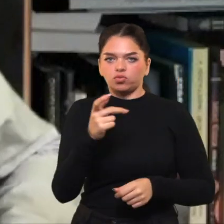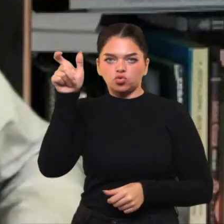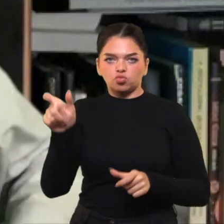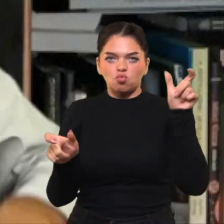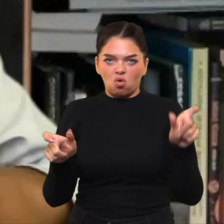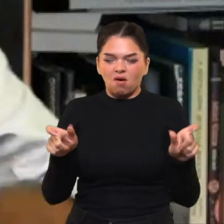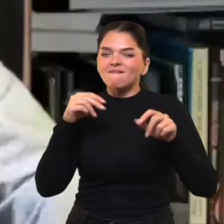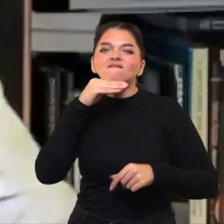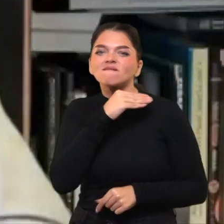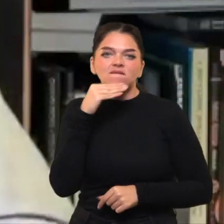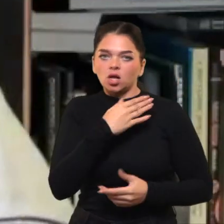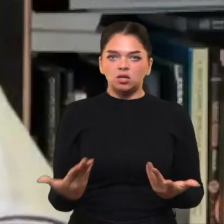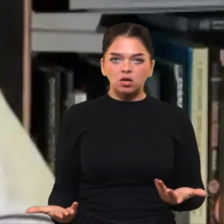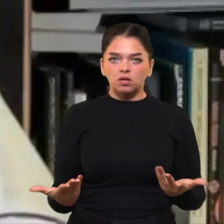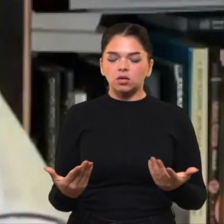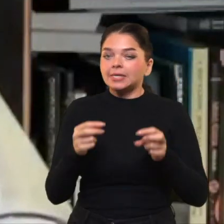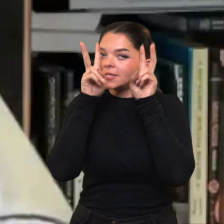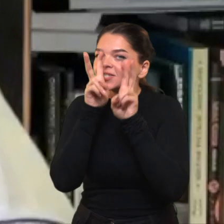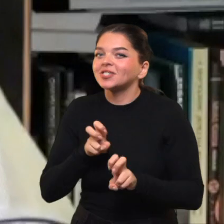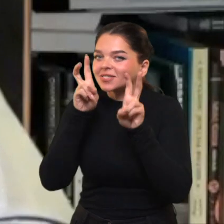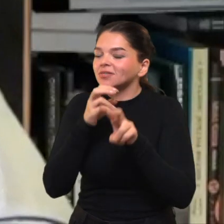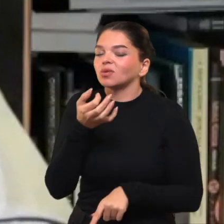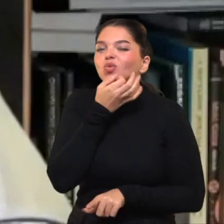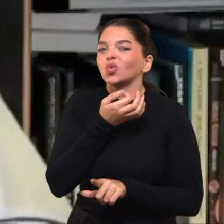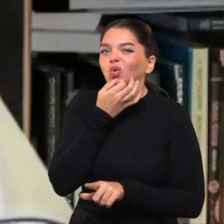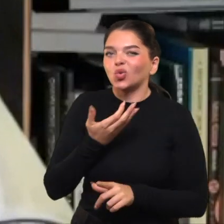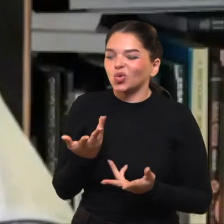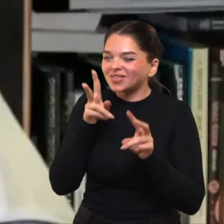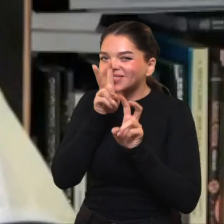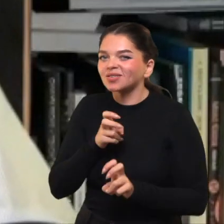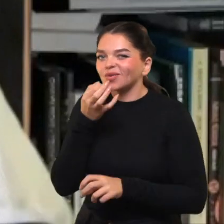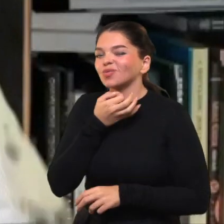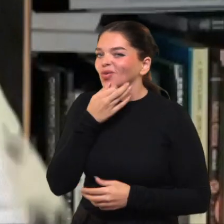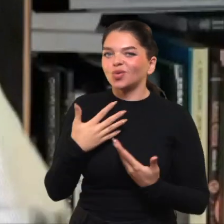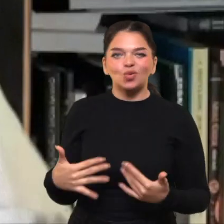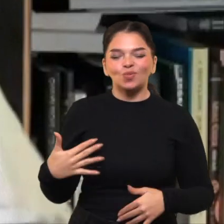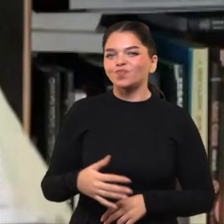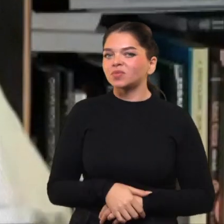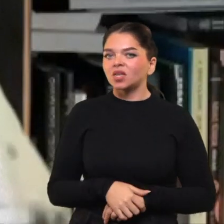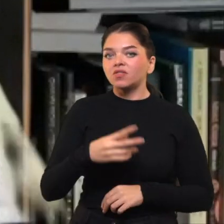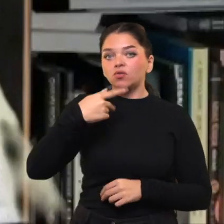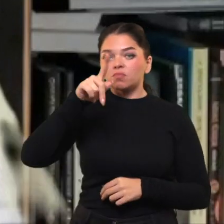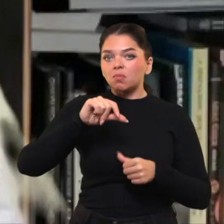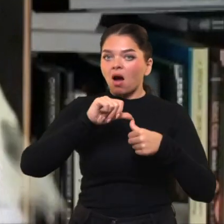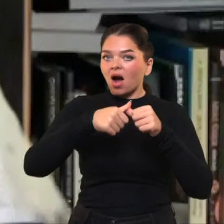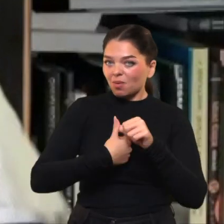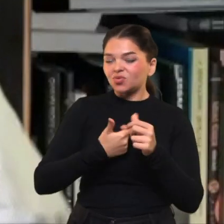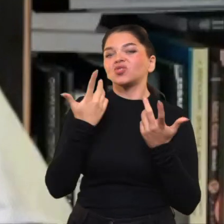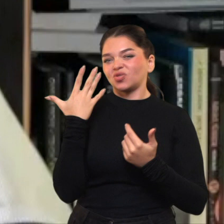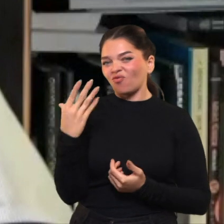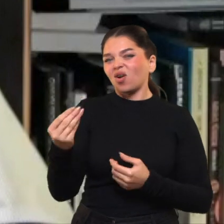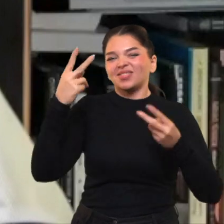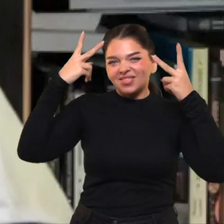Tai fenomenas, iki galvo neištirtas. Tikriausiai tam labai pasitardavo 21 amžiaus skaipmeninės